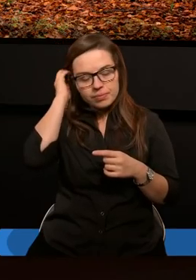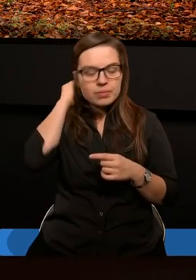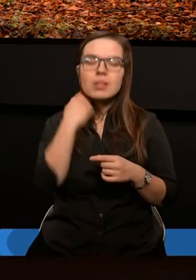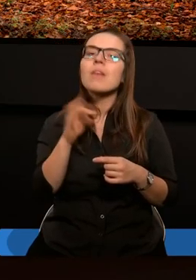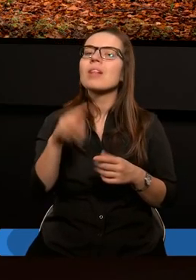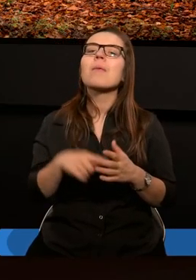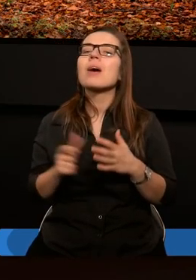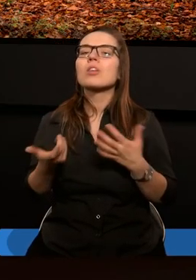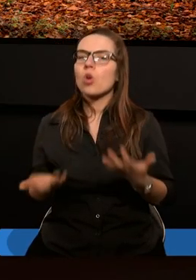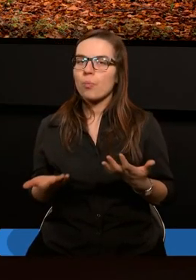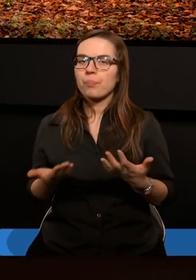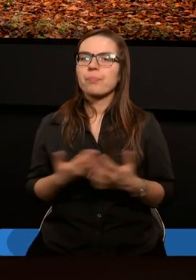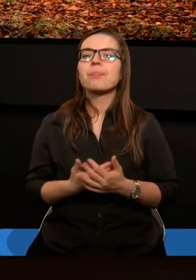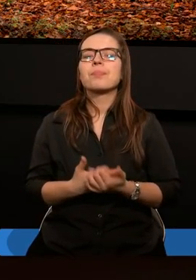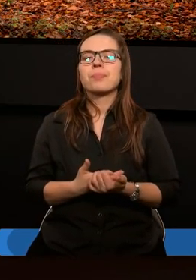razie